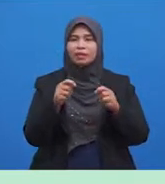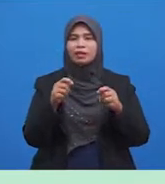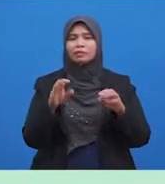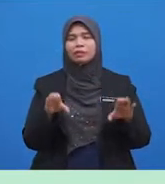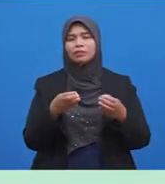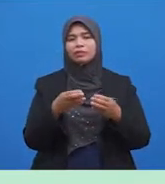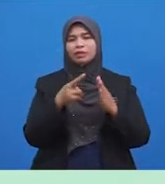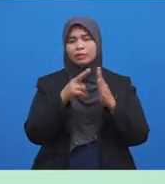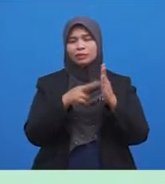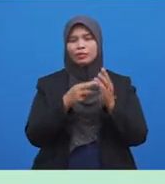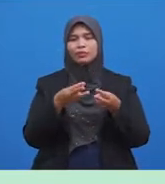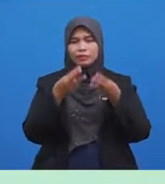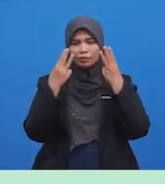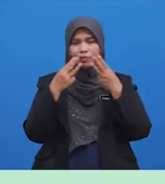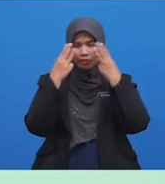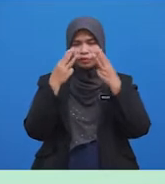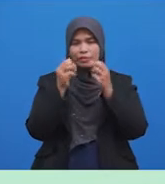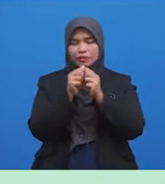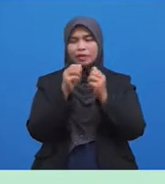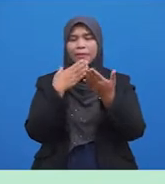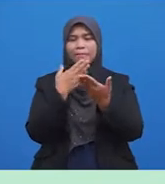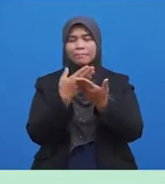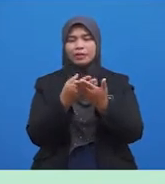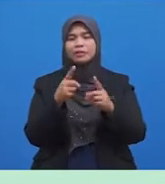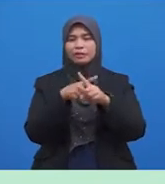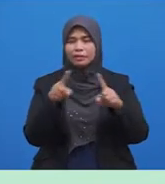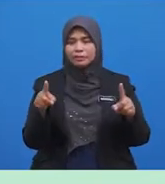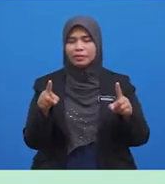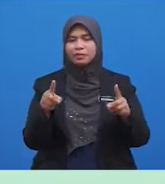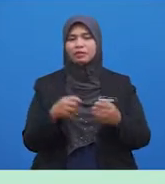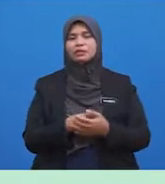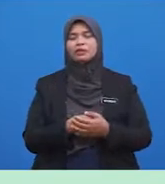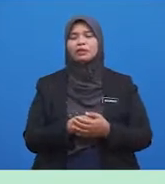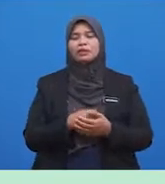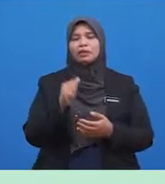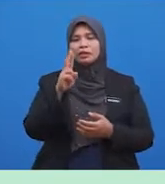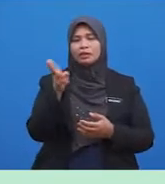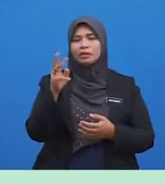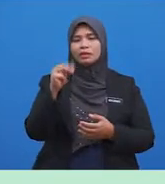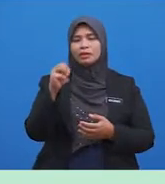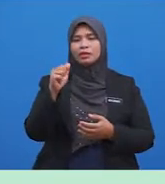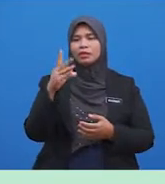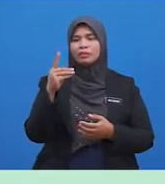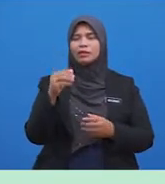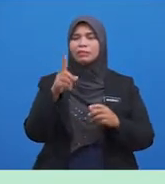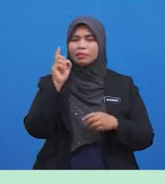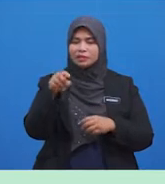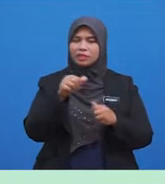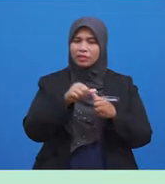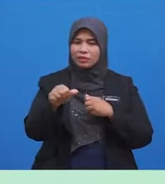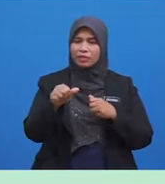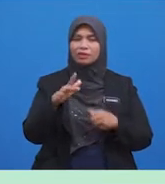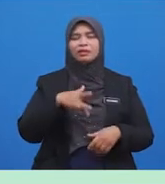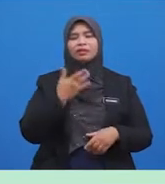Rukun Buduk Dengan Baik Tetapi Ahmad Perlu Mengelakkan